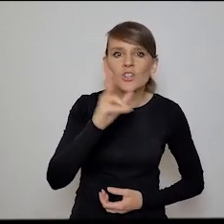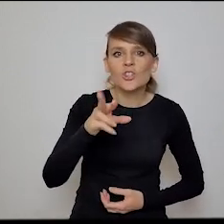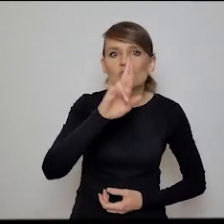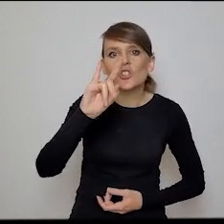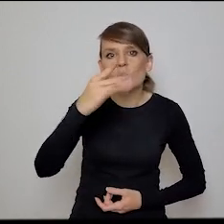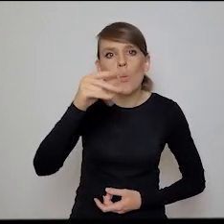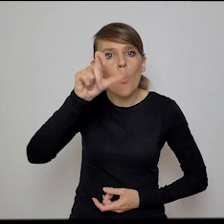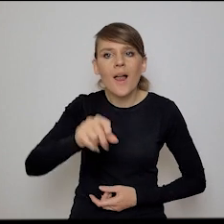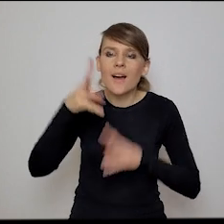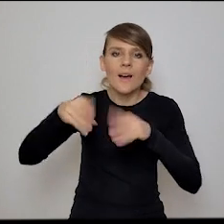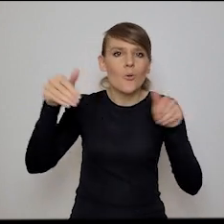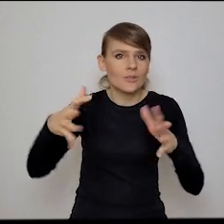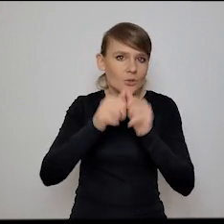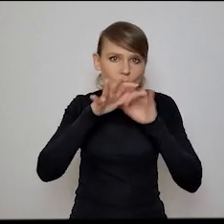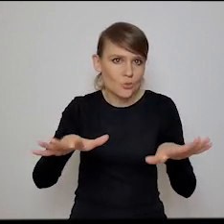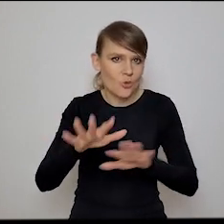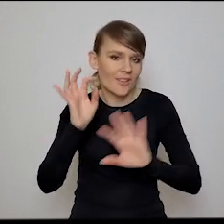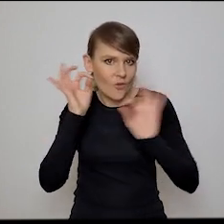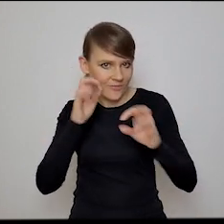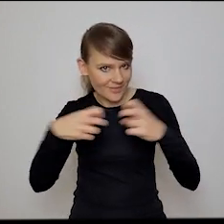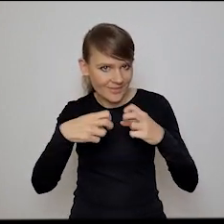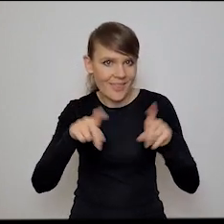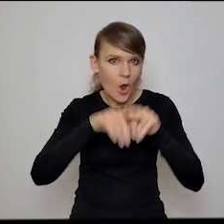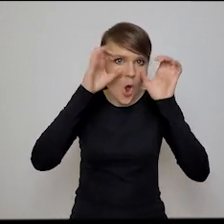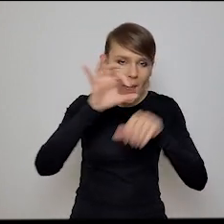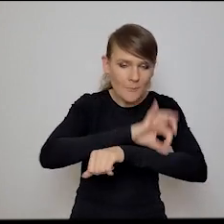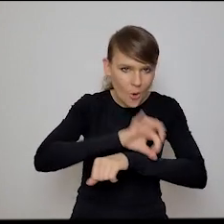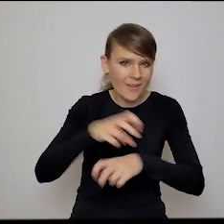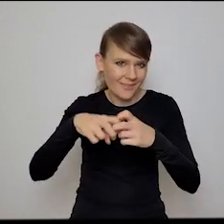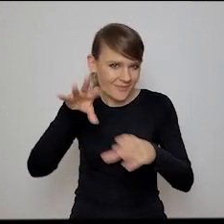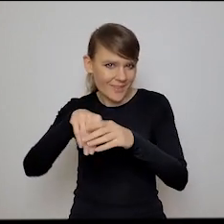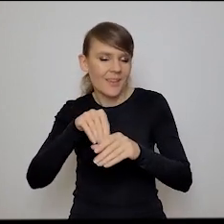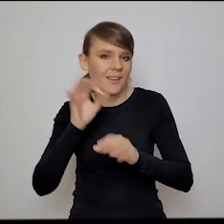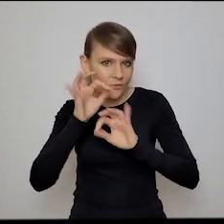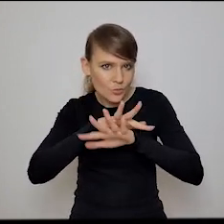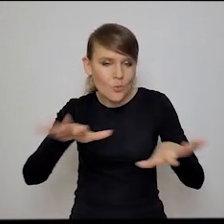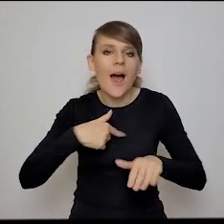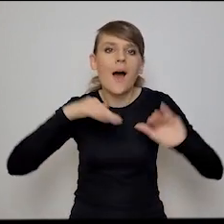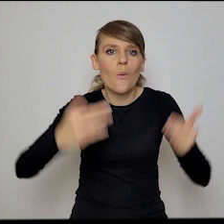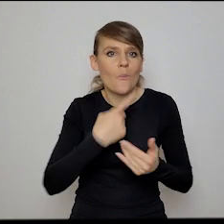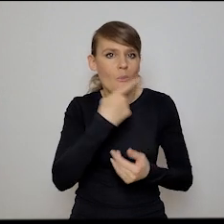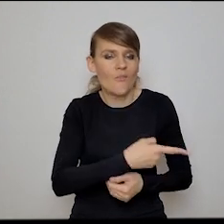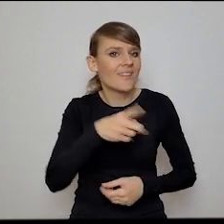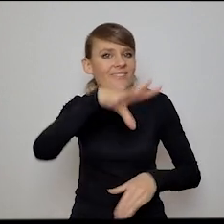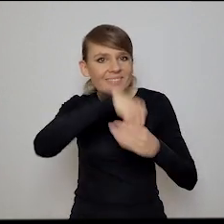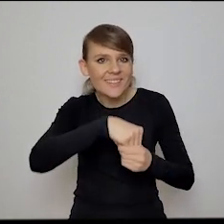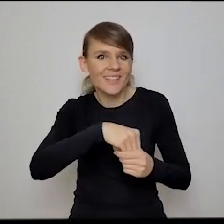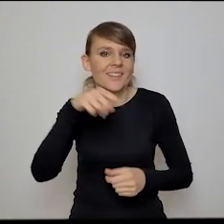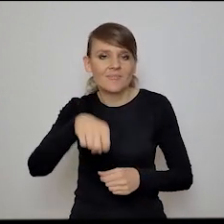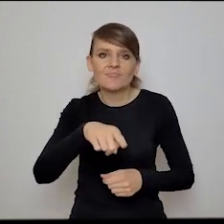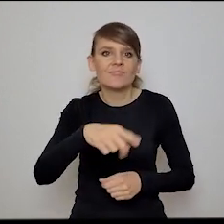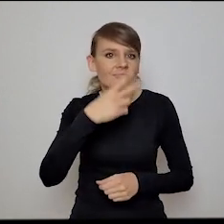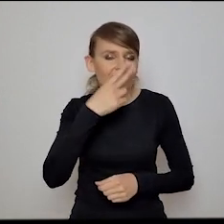znajdziecie dużo materiałów sieci i o Google Project. Ja tylko streszczę z dubsza, że to jest potwierdzenie takie bardzo, bardzo